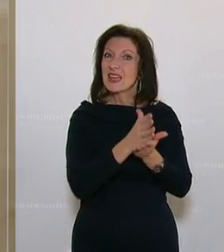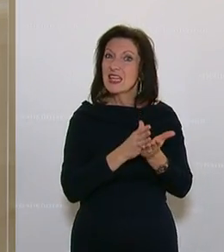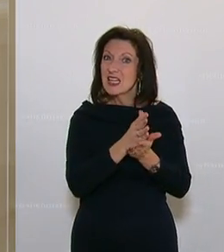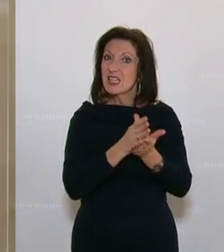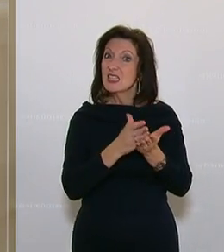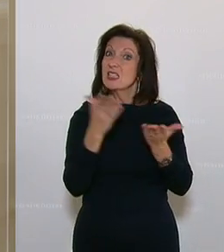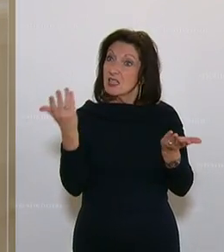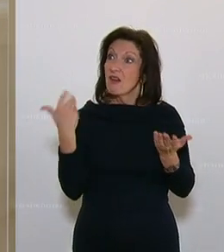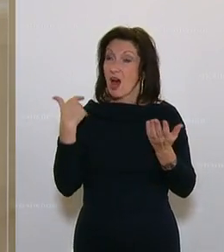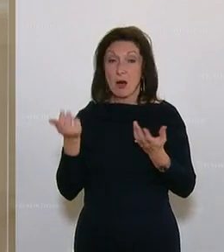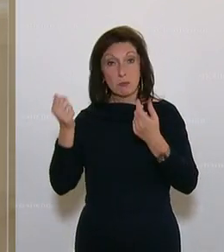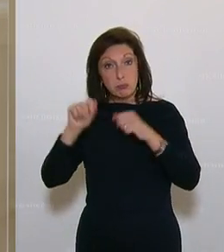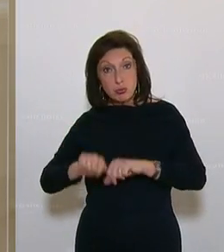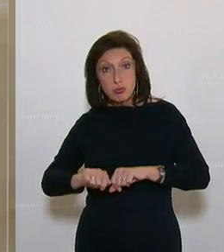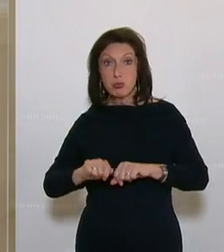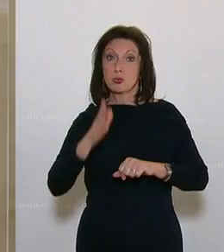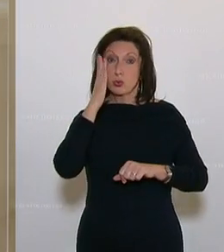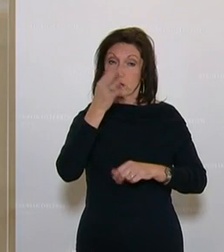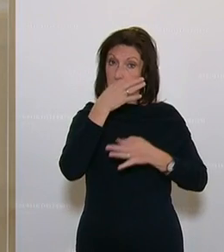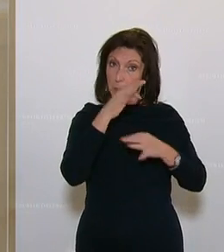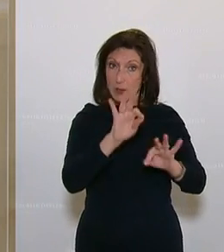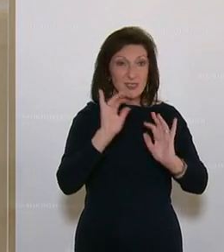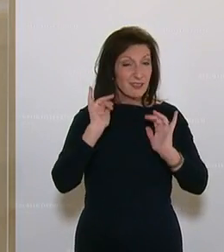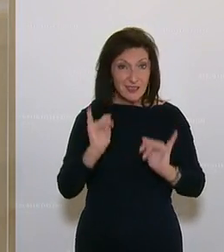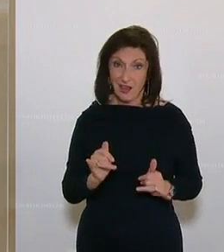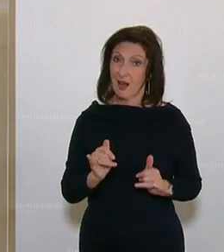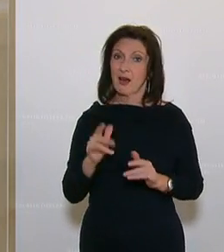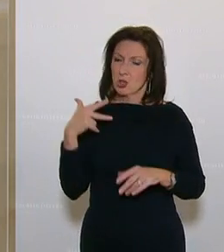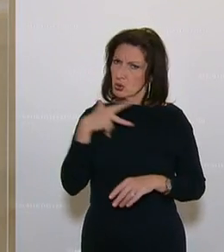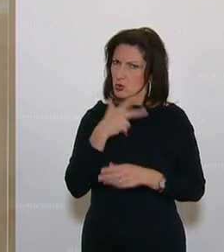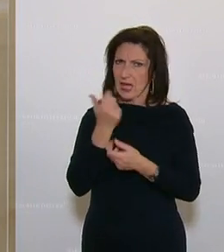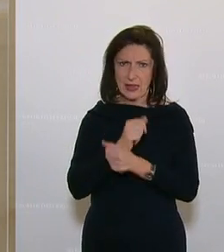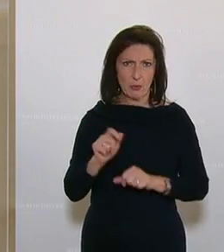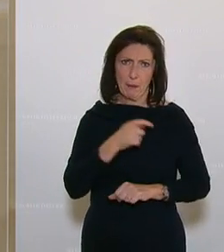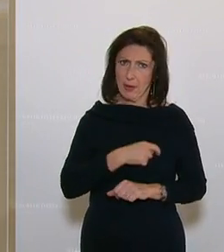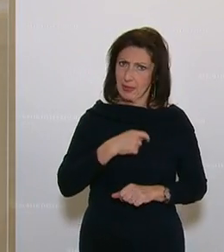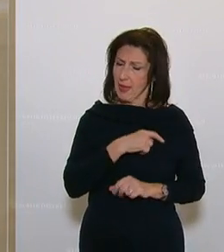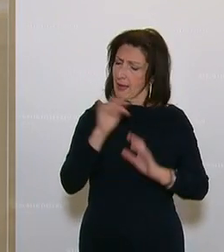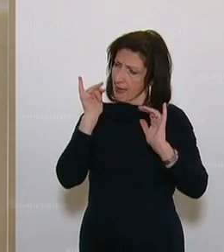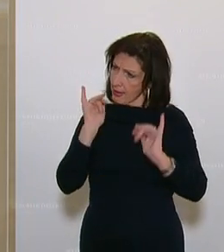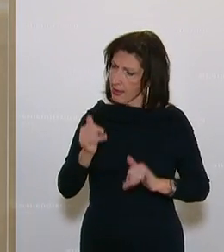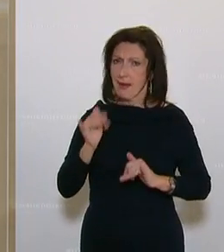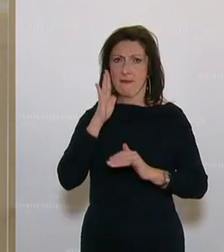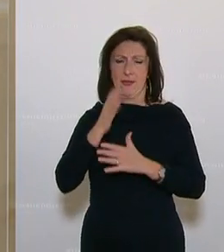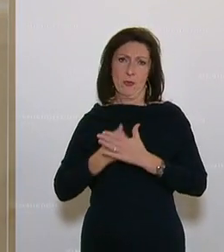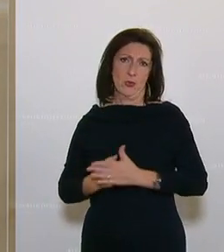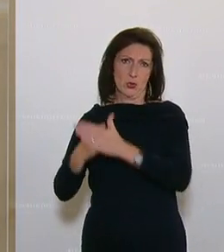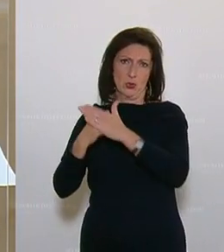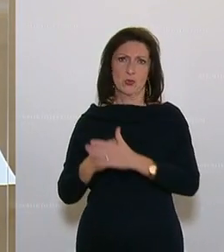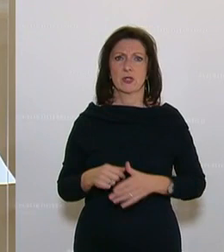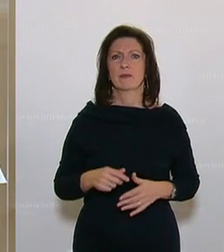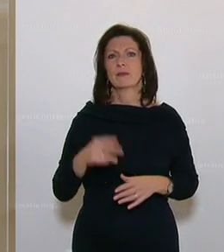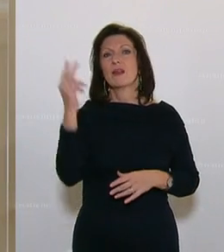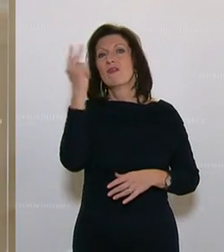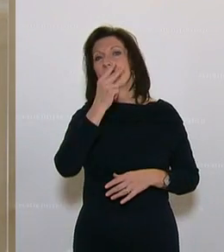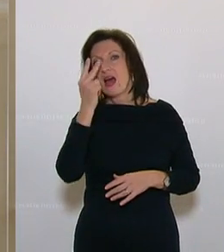wurden, sind, sehr begrüße. Und dass wir das natürlich als sozialdemokratische Fraktion auch mittragen werden. Es gibt